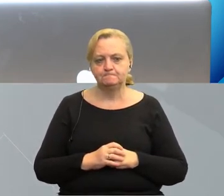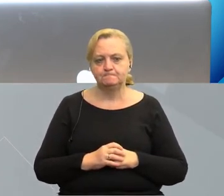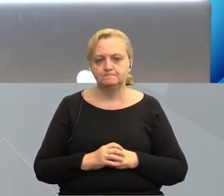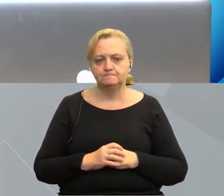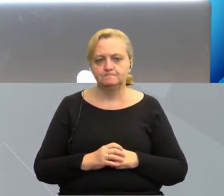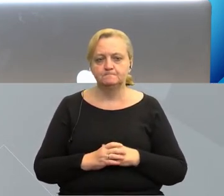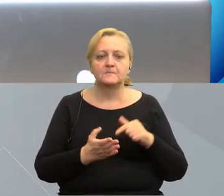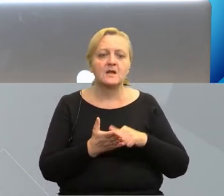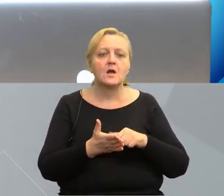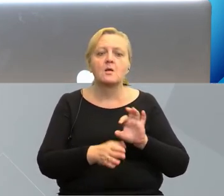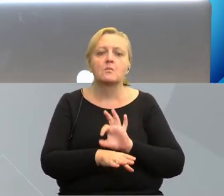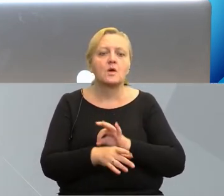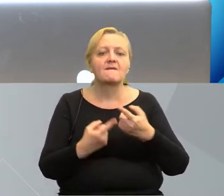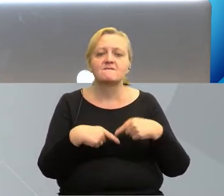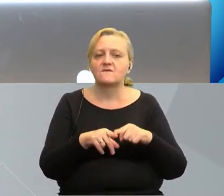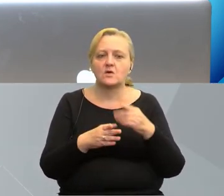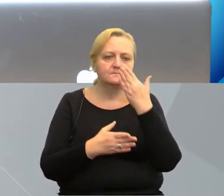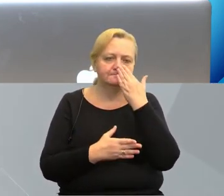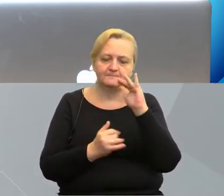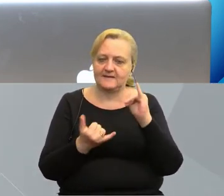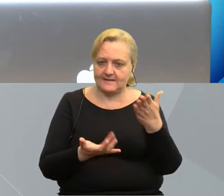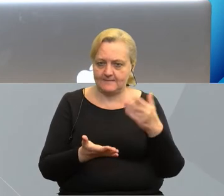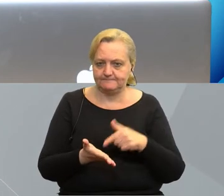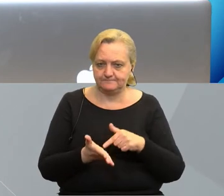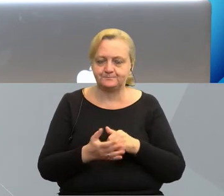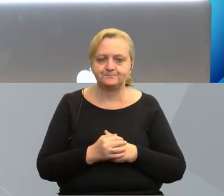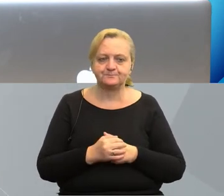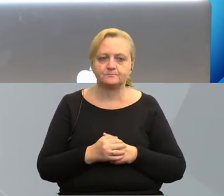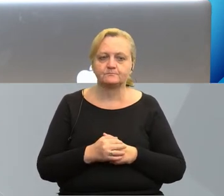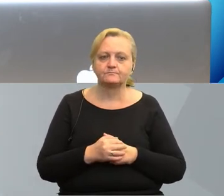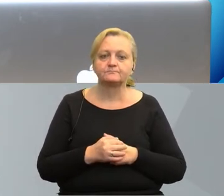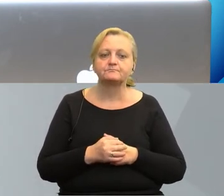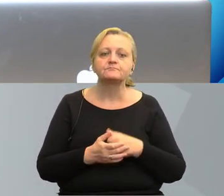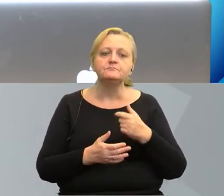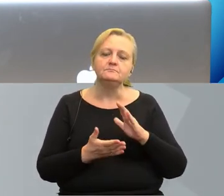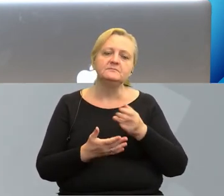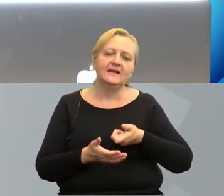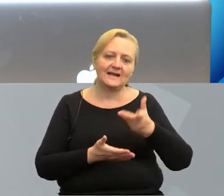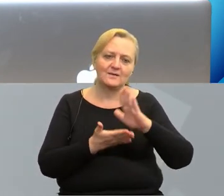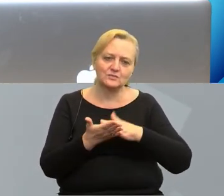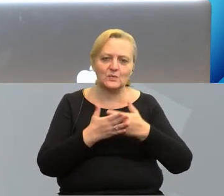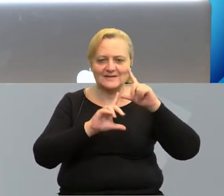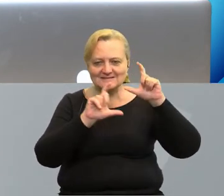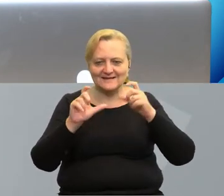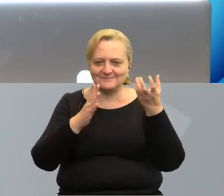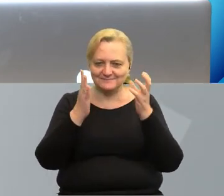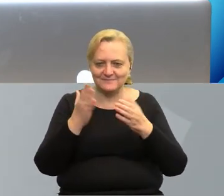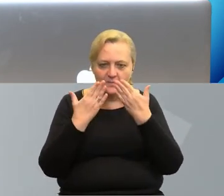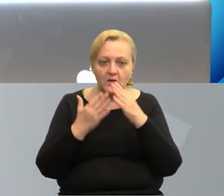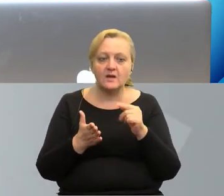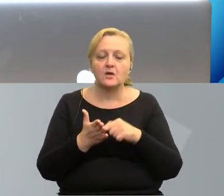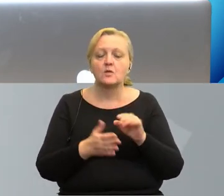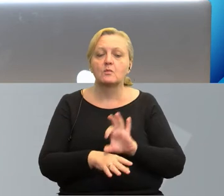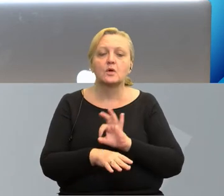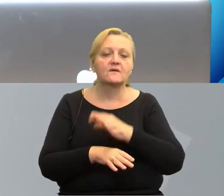Jakie projekty realizujemy? Tutaj kilka przykładów opatrzonych zdjęciami tych